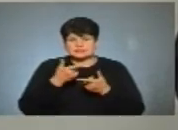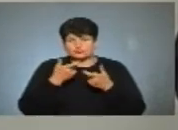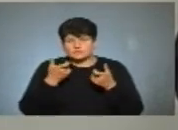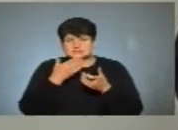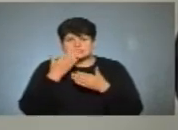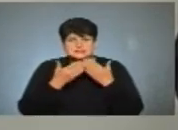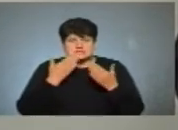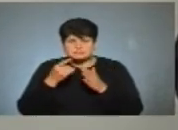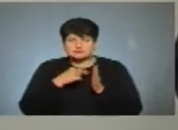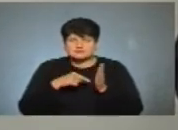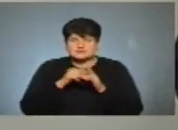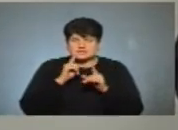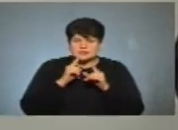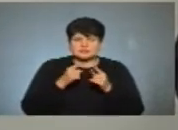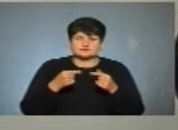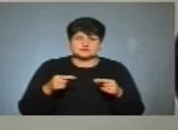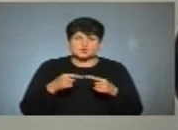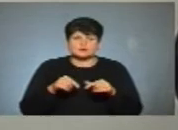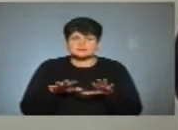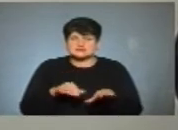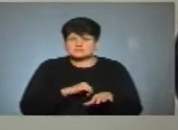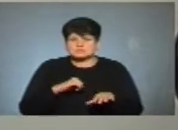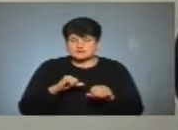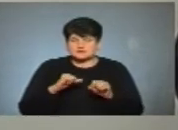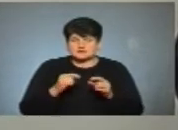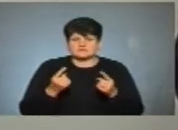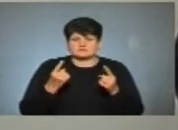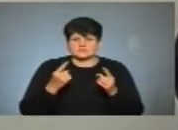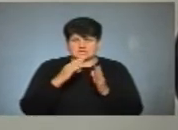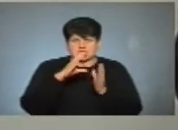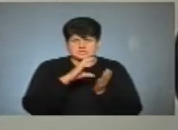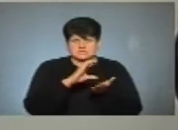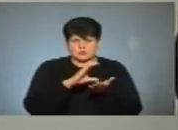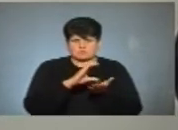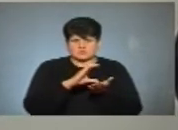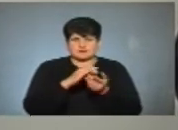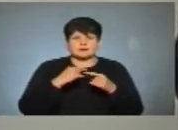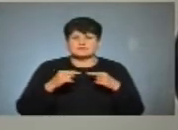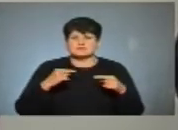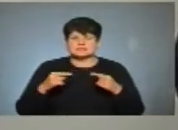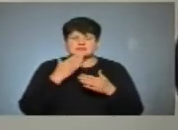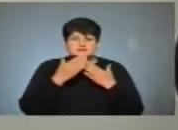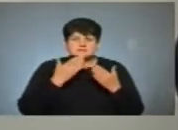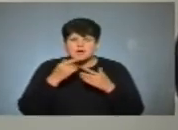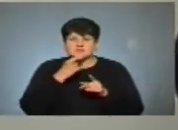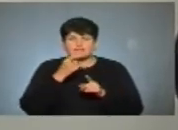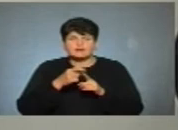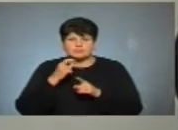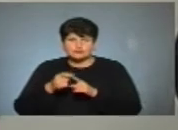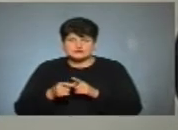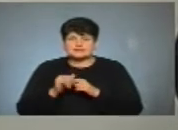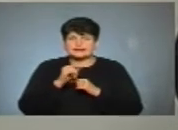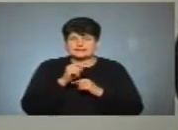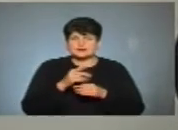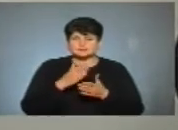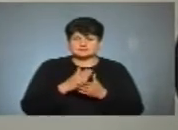у міській раді, в різних органах місцевого самоврядування. У нас така велика стопка різних запитів, відповідей. І на